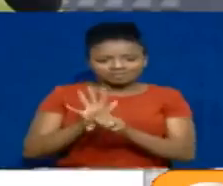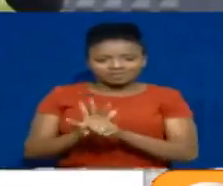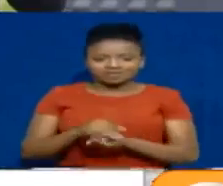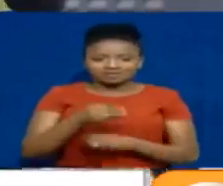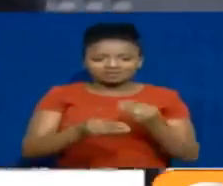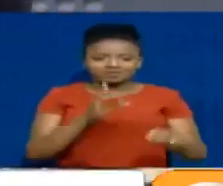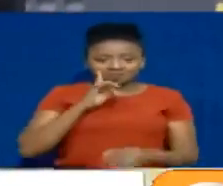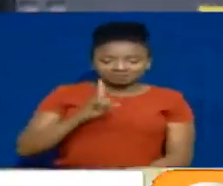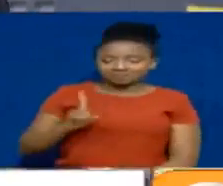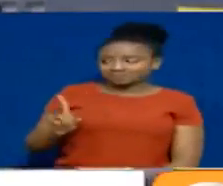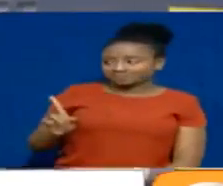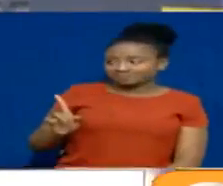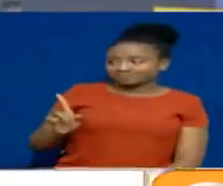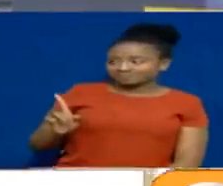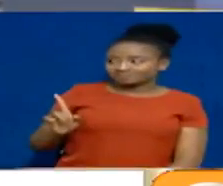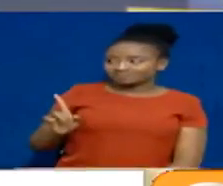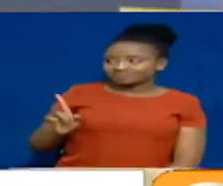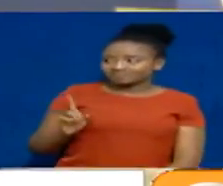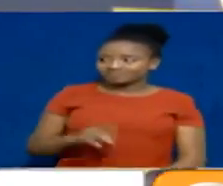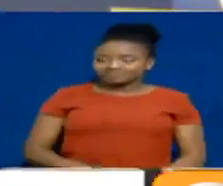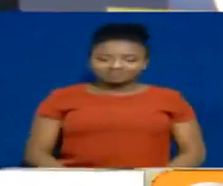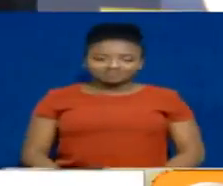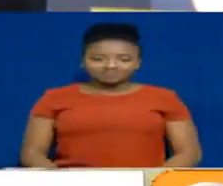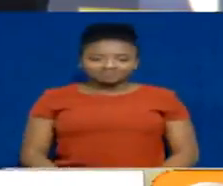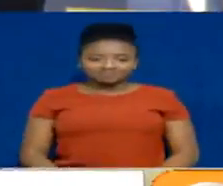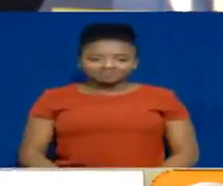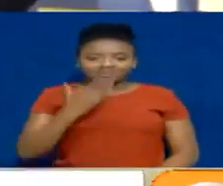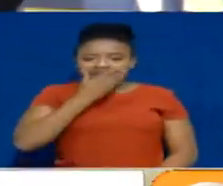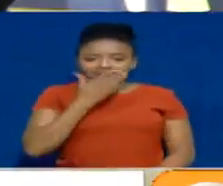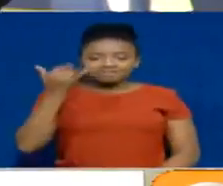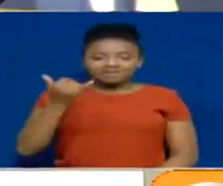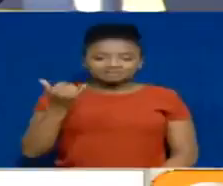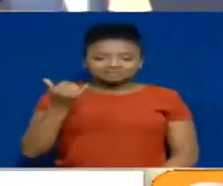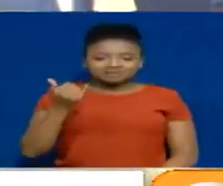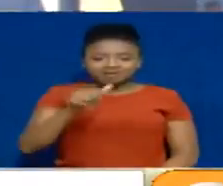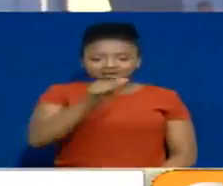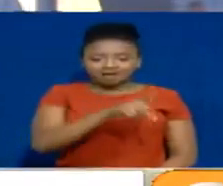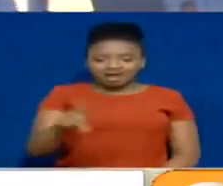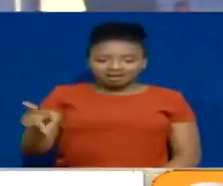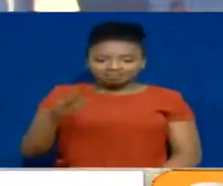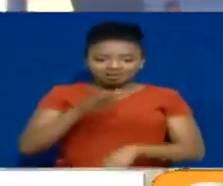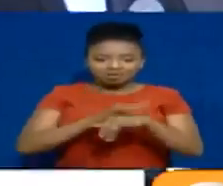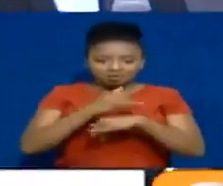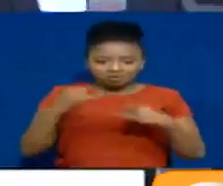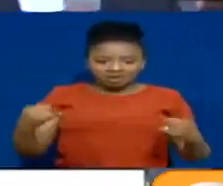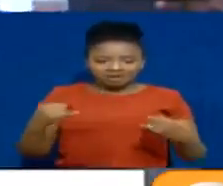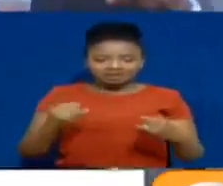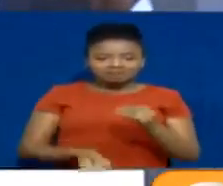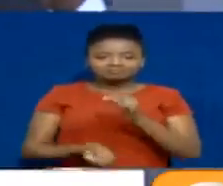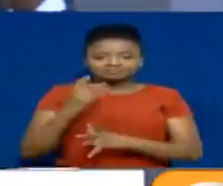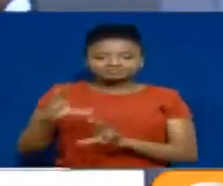subcategory is best mobile app web app by corporate.